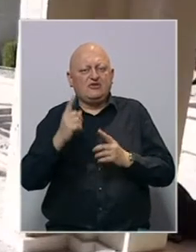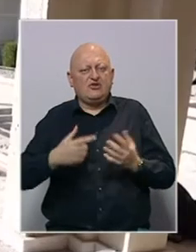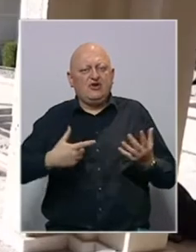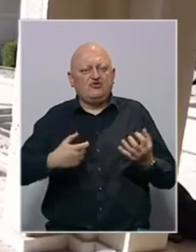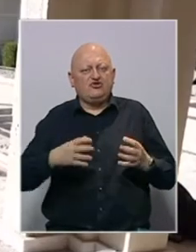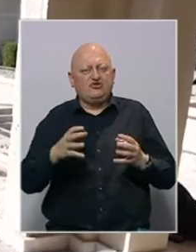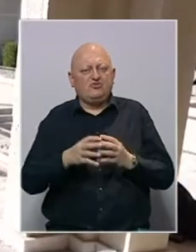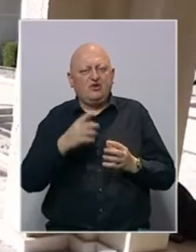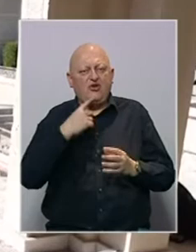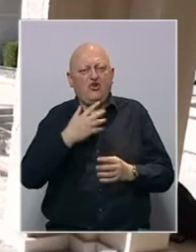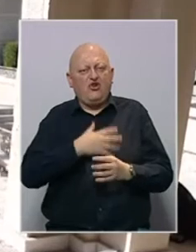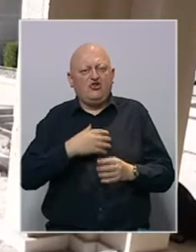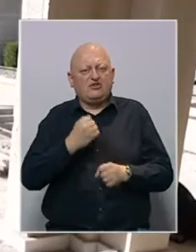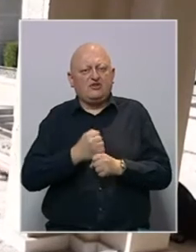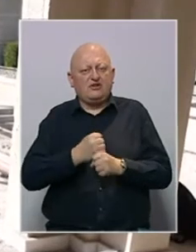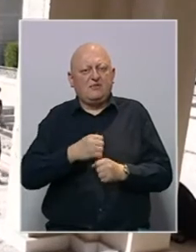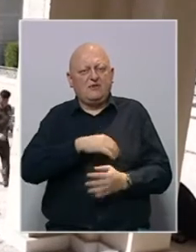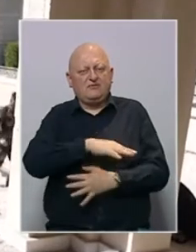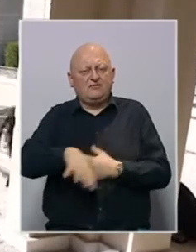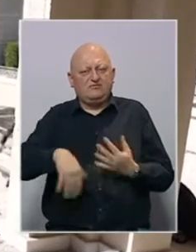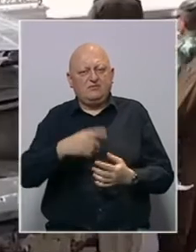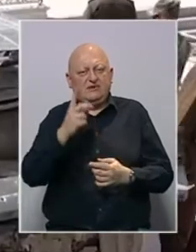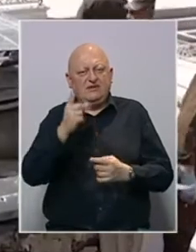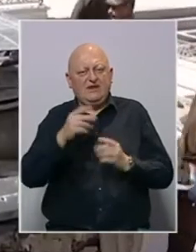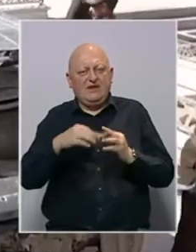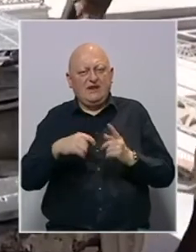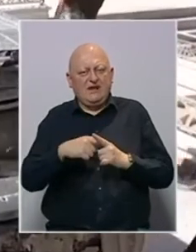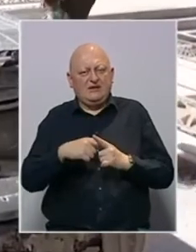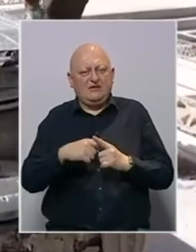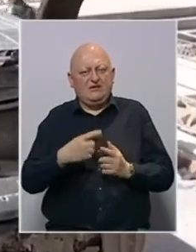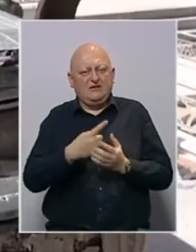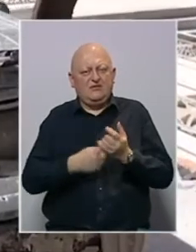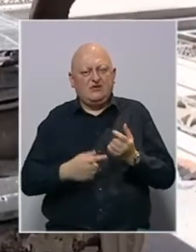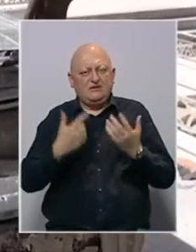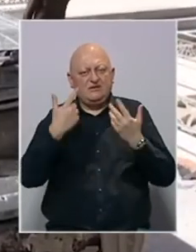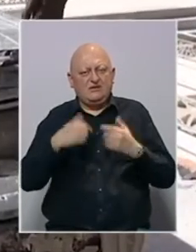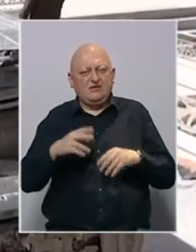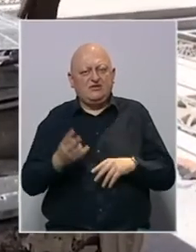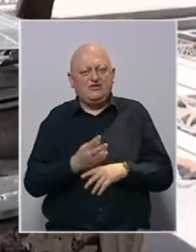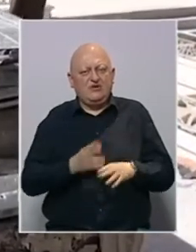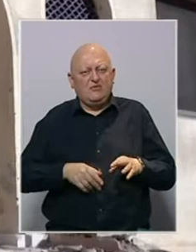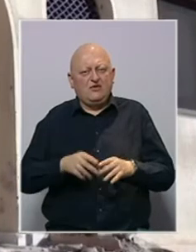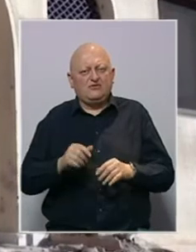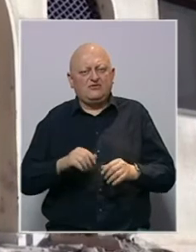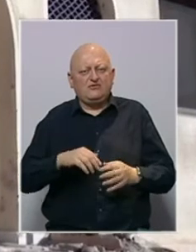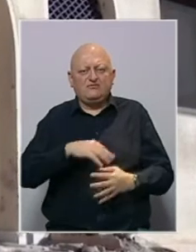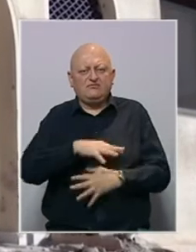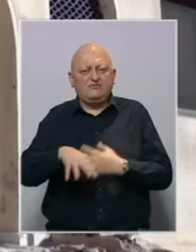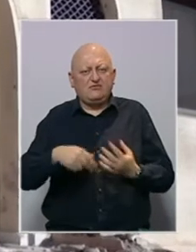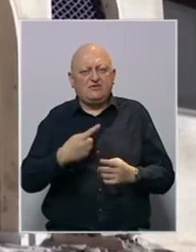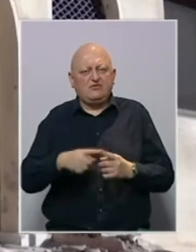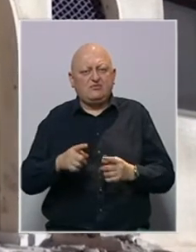stoje na oružane skupine koje žele izazvati nestabilnost u Iraku. Posljednjih tjedana zemlja prolazi kroz